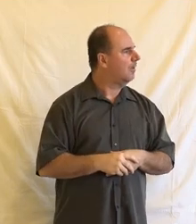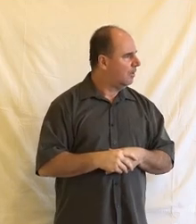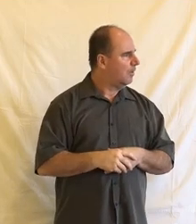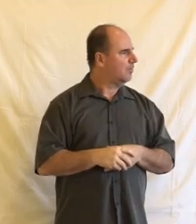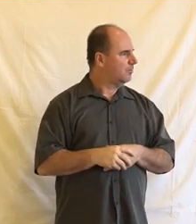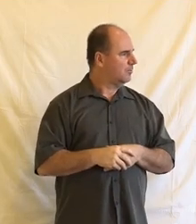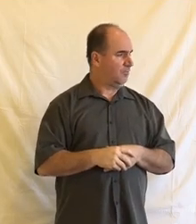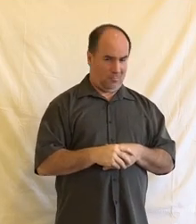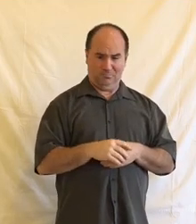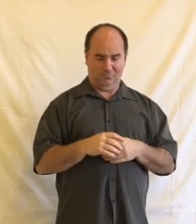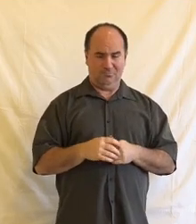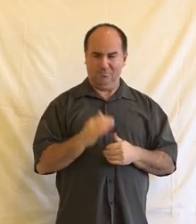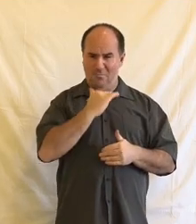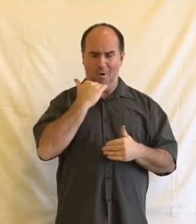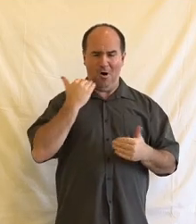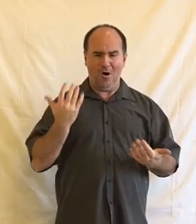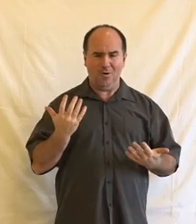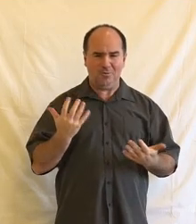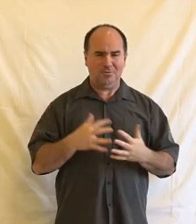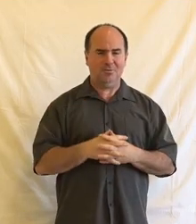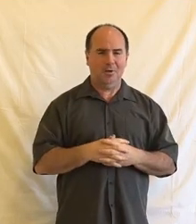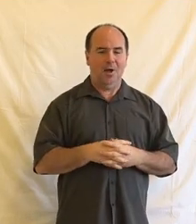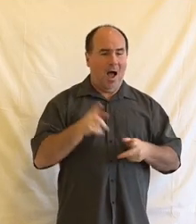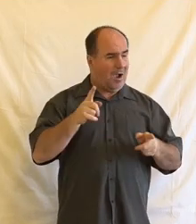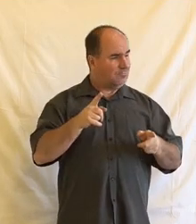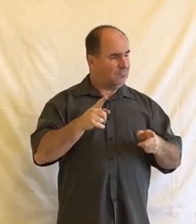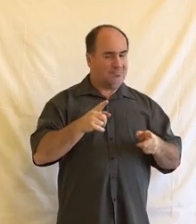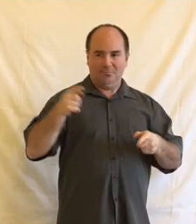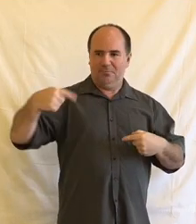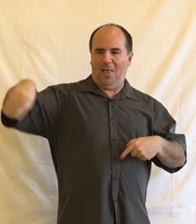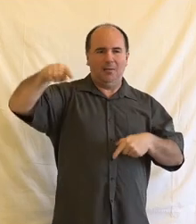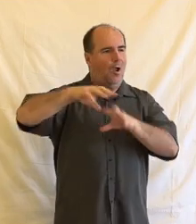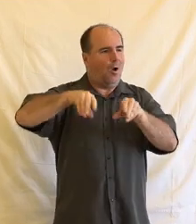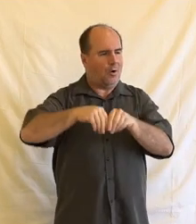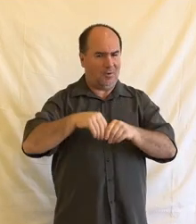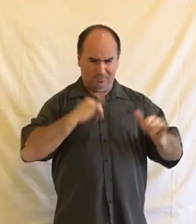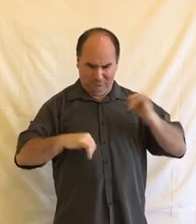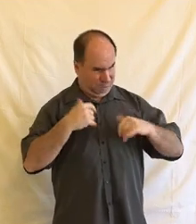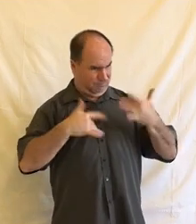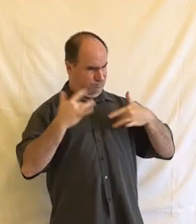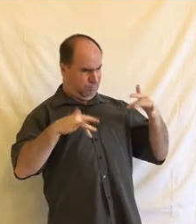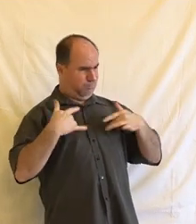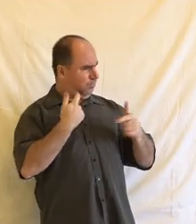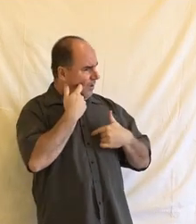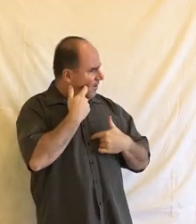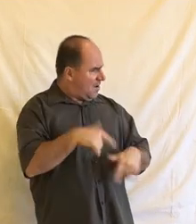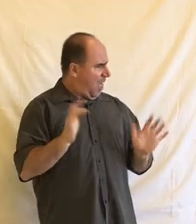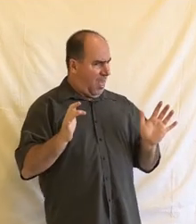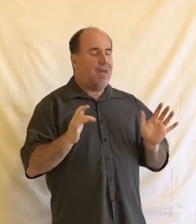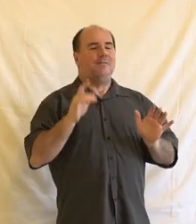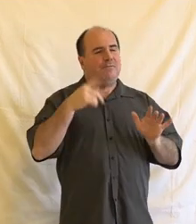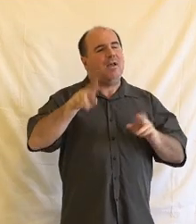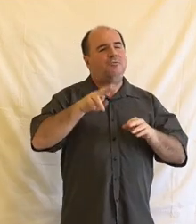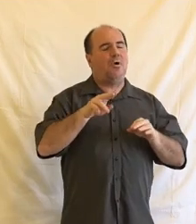lidí, tak to bylo označeno vlastně neprávem a mnohem častěji šlo o ty, kteří měli nějaký imigrační původ nebo